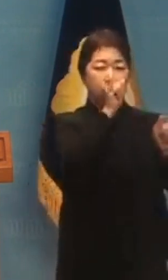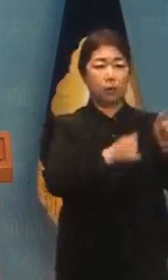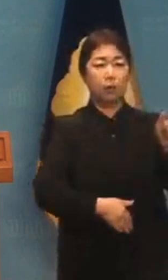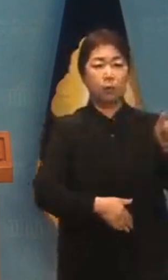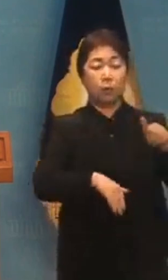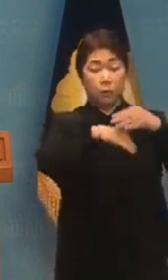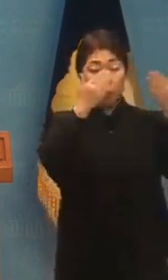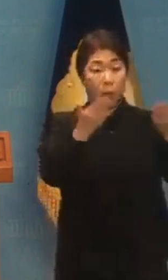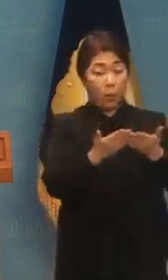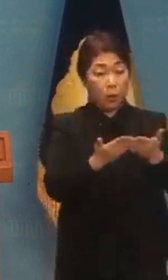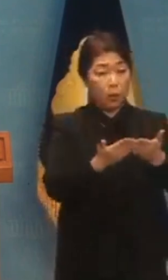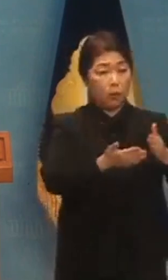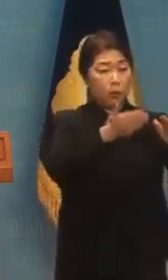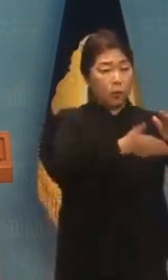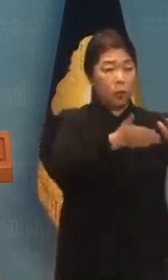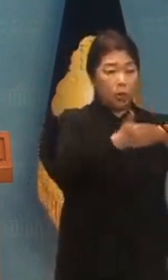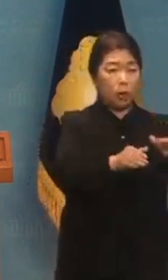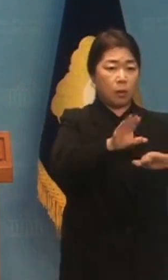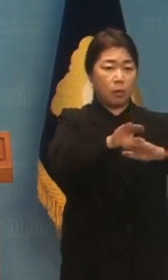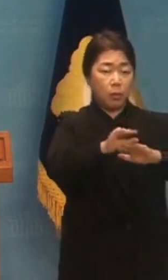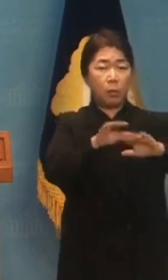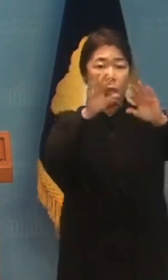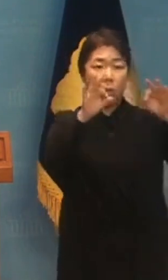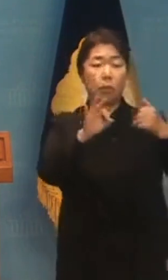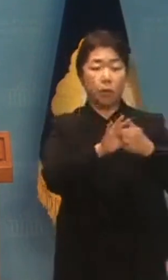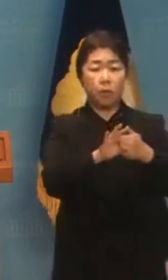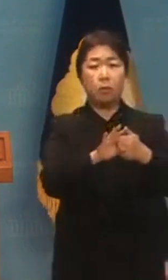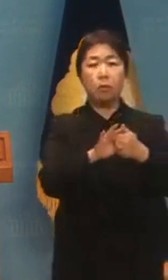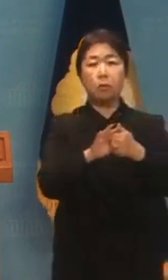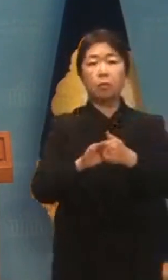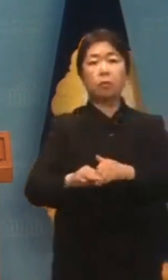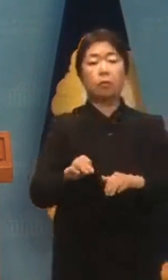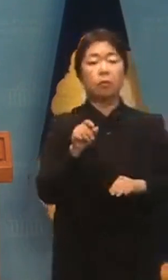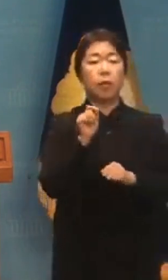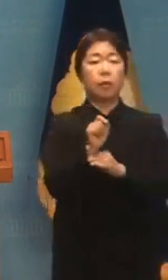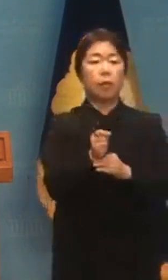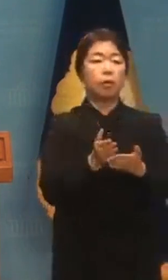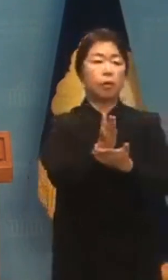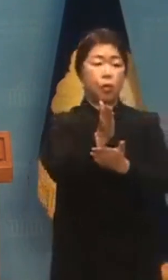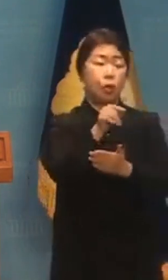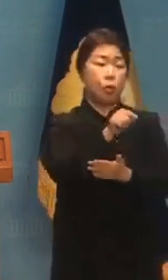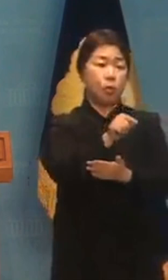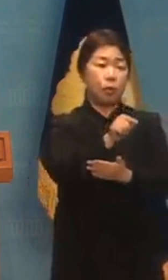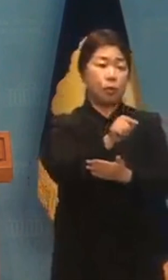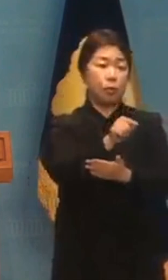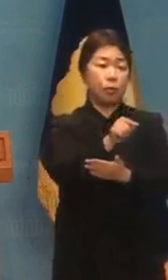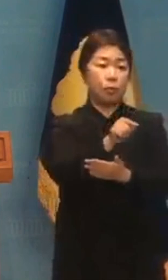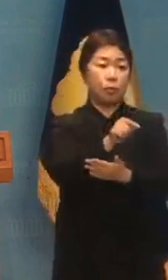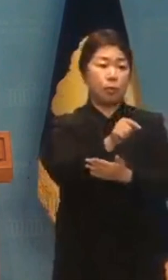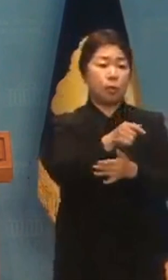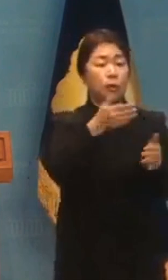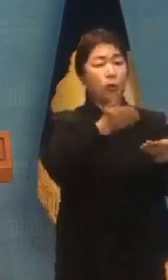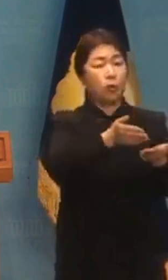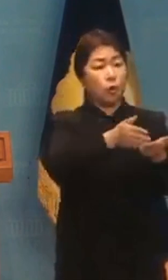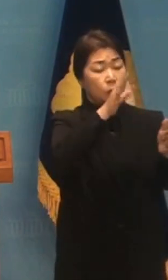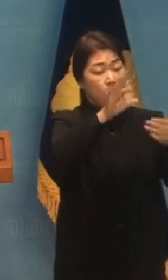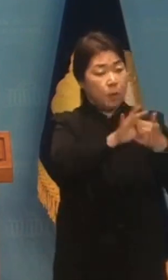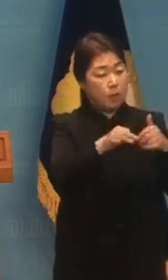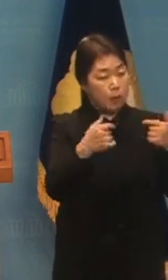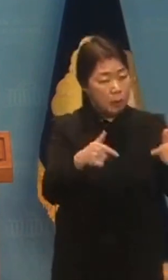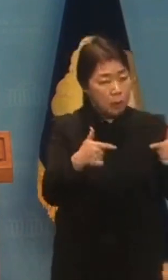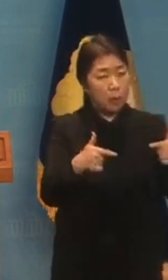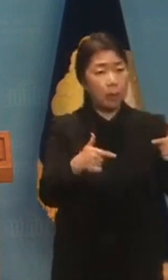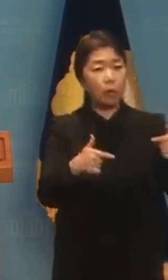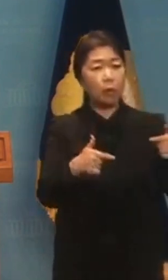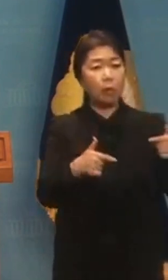모든 지상파가 행정망 목통을 다룰 때에 대통령 순당을 앞세운 땡윗뉴스가 따가운